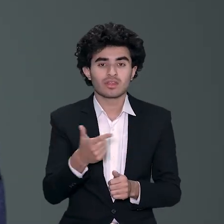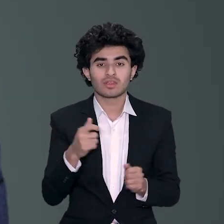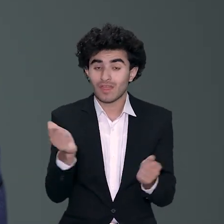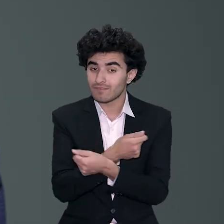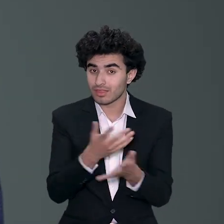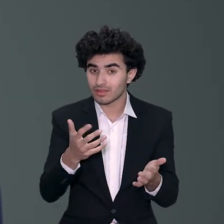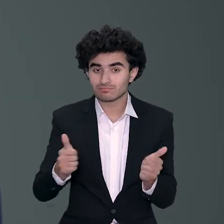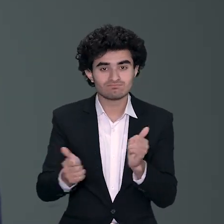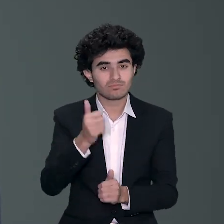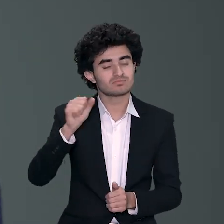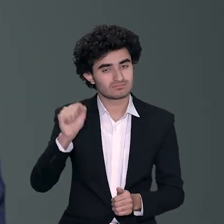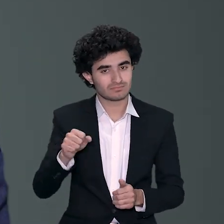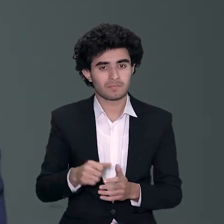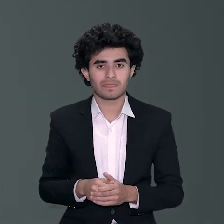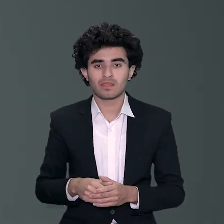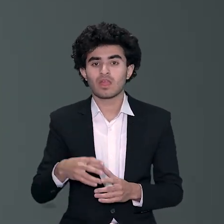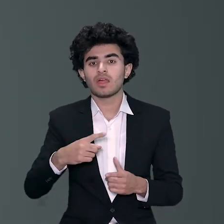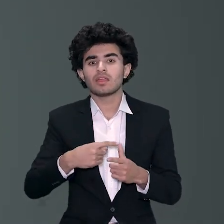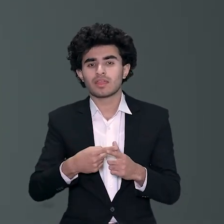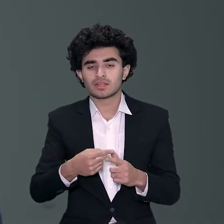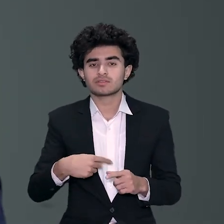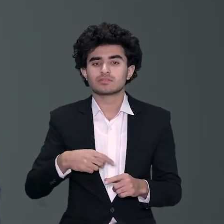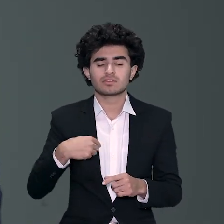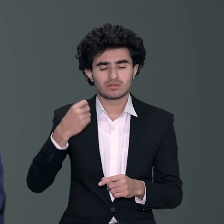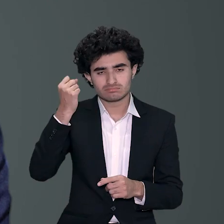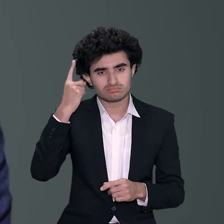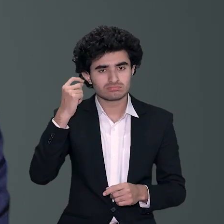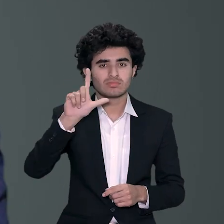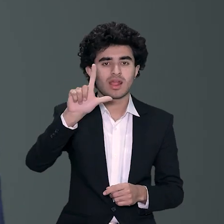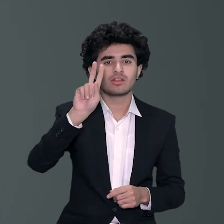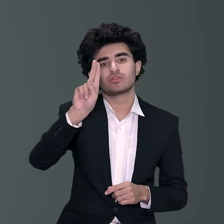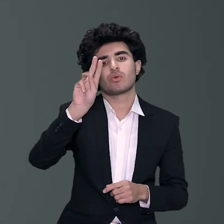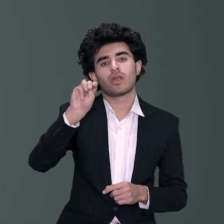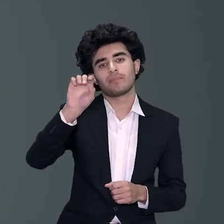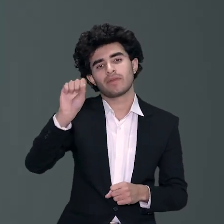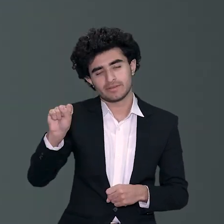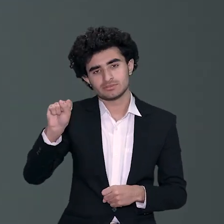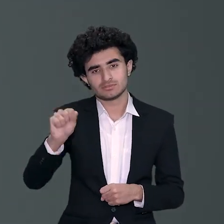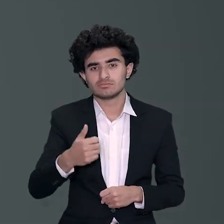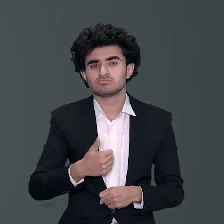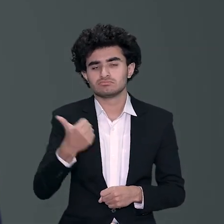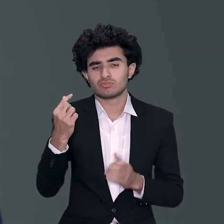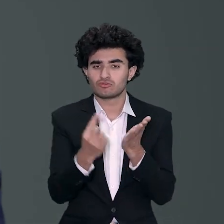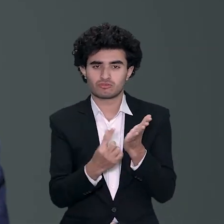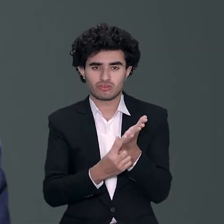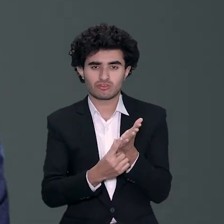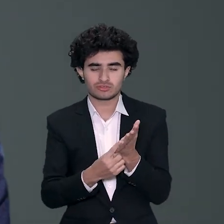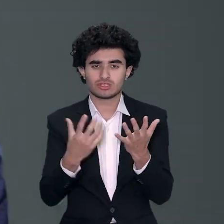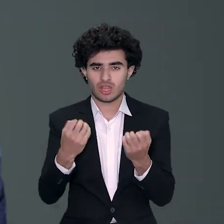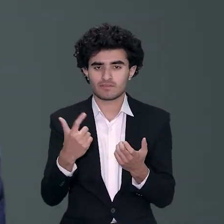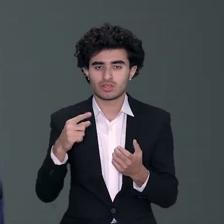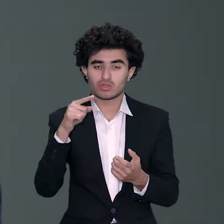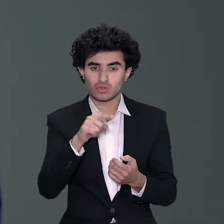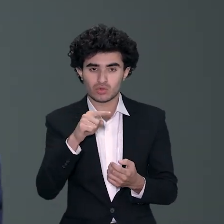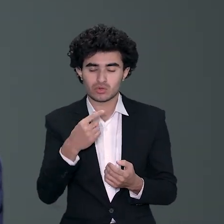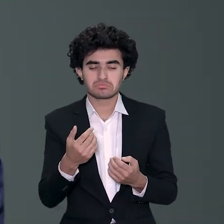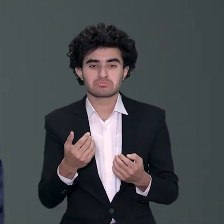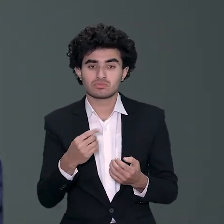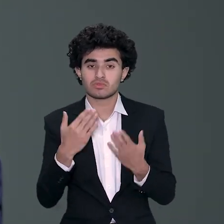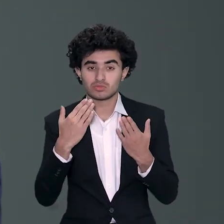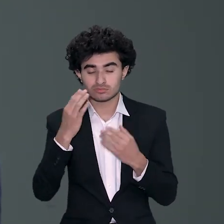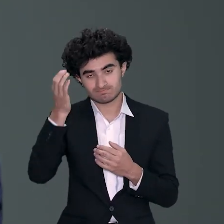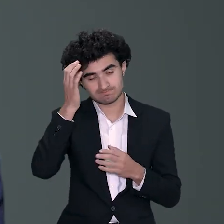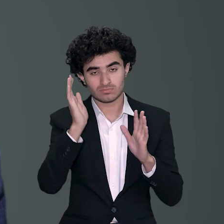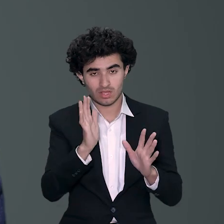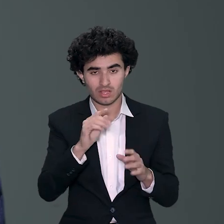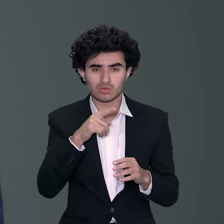ایک یونیورسٹی کا پتا چلا لاہور یونیورسٹی آف منیجمنٹ سائنسز ایک دوست نے آتے جاتے بتا دیا کہ بھئی لمز یونیورسٹی ہے آپ